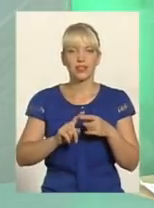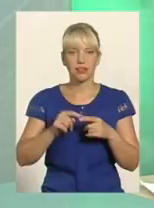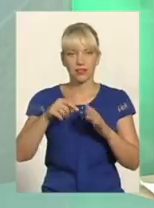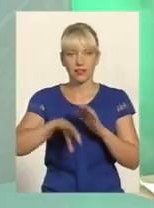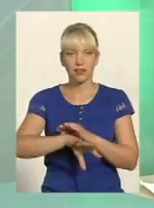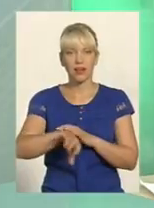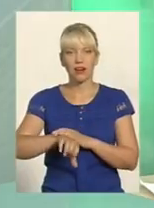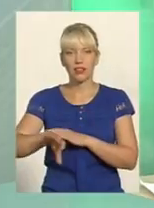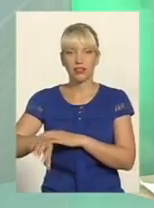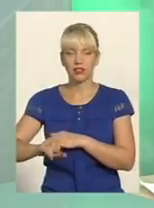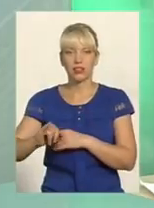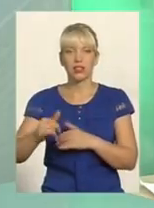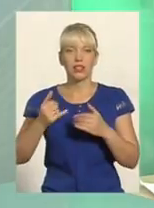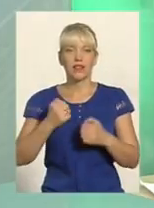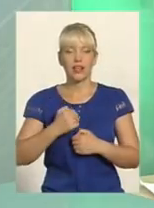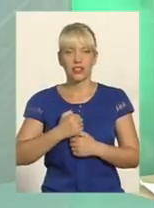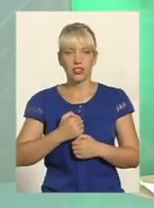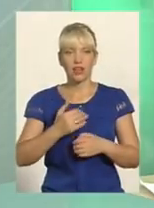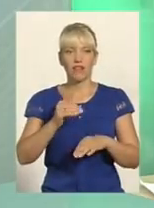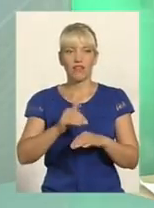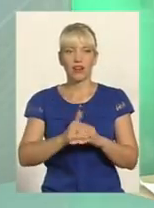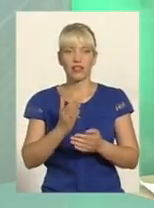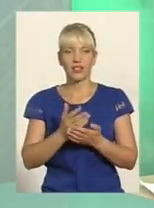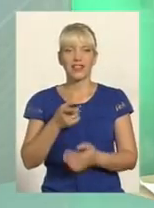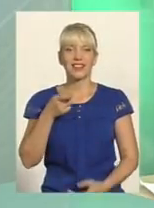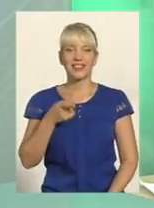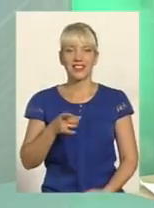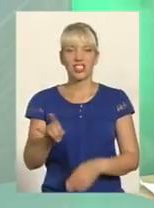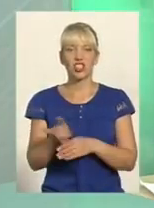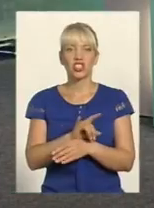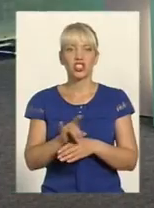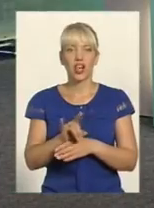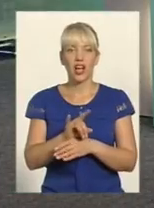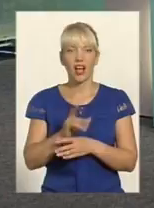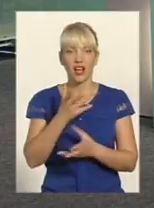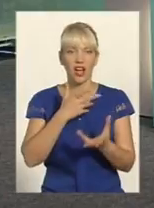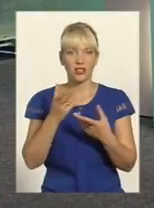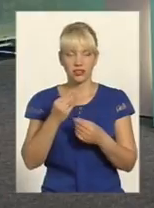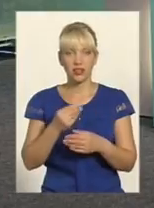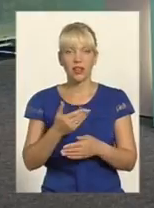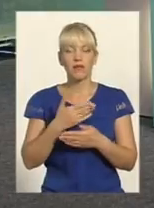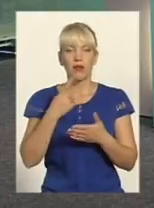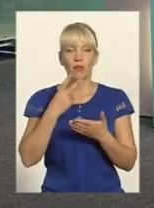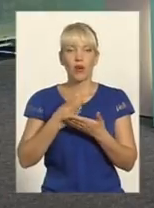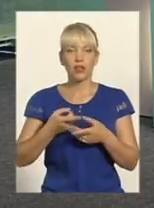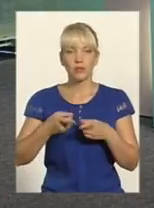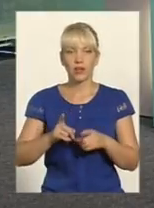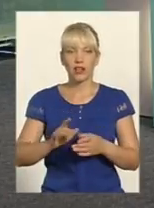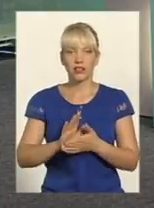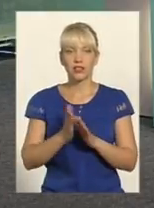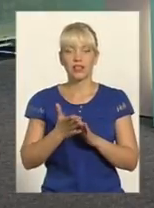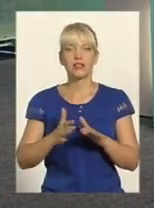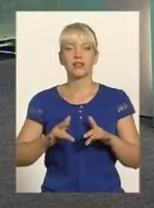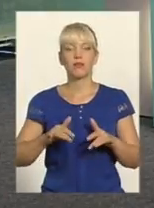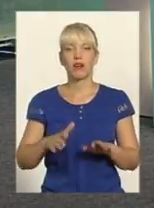сьогодні ми констатуємо факт десь до тисячі шахрайств різного роду Ми показуємо реальний стан справ, ми для себе чітко